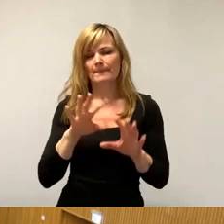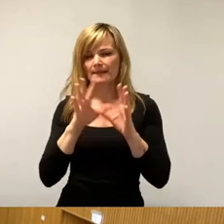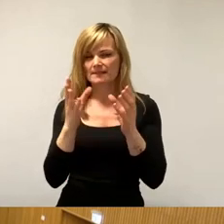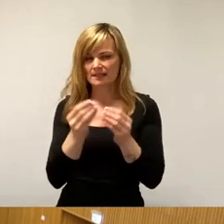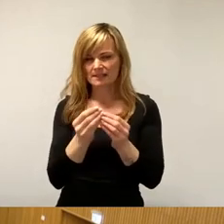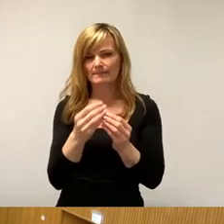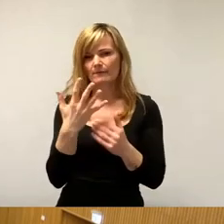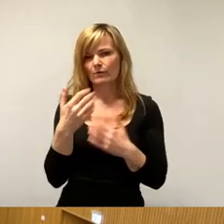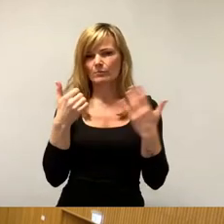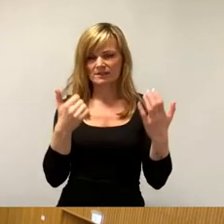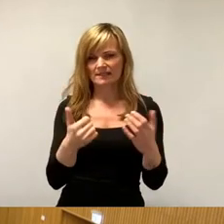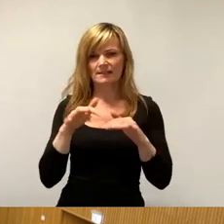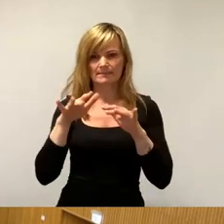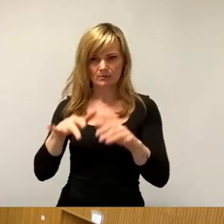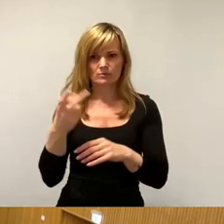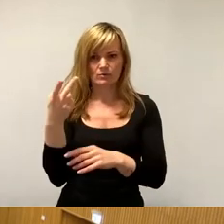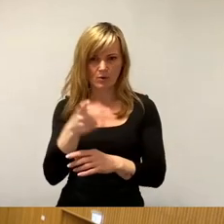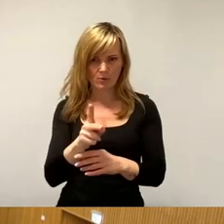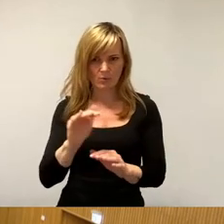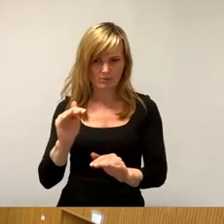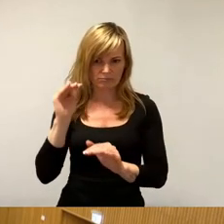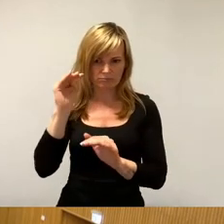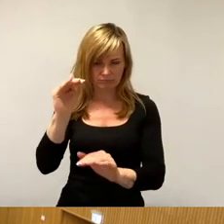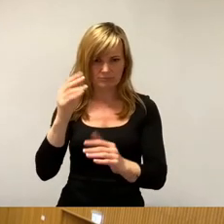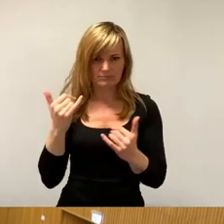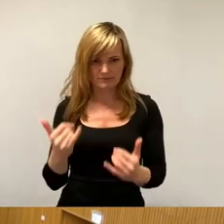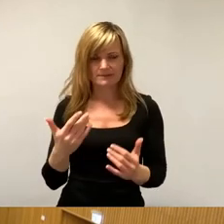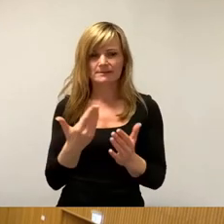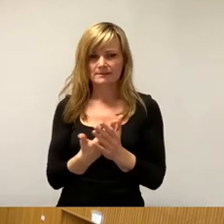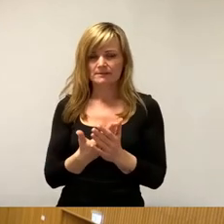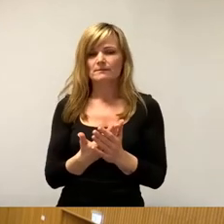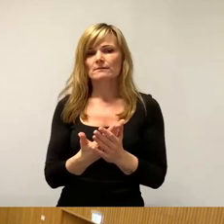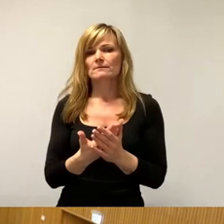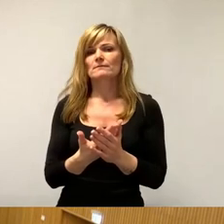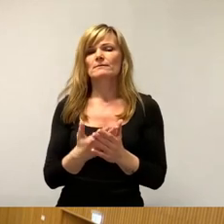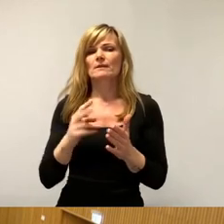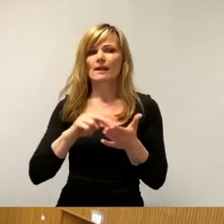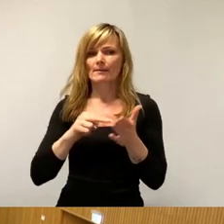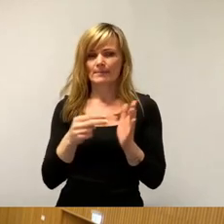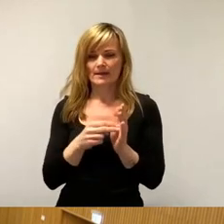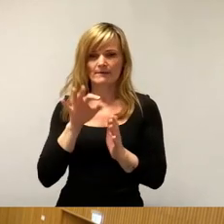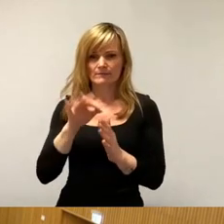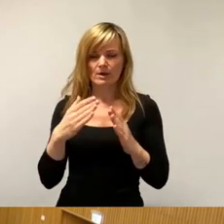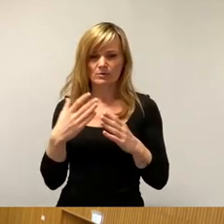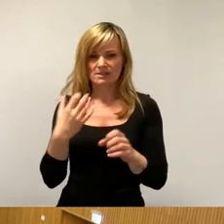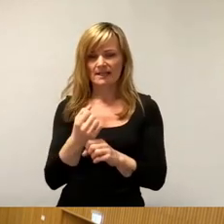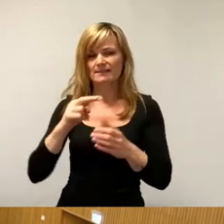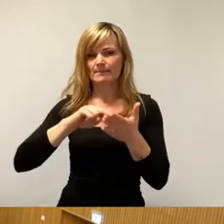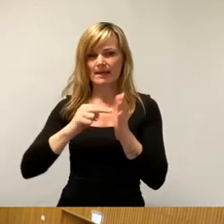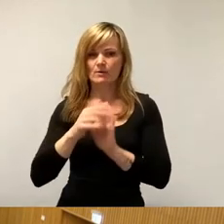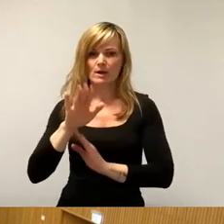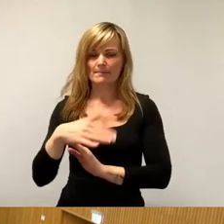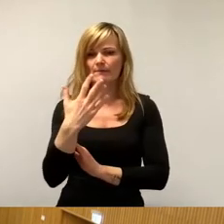65 Millionen Euro aufgelaufen und dies ist vorgesehen in den Haushaltsplanungen ab 25,